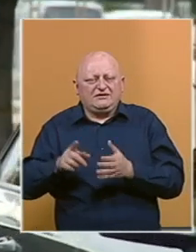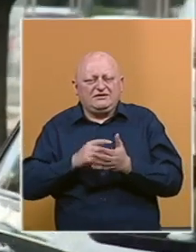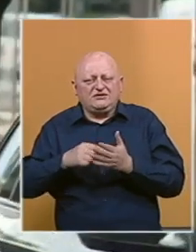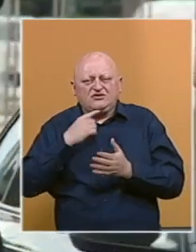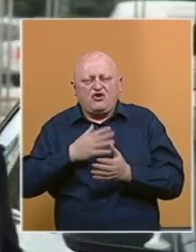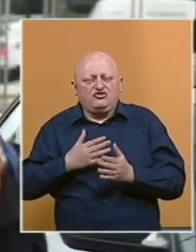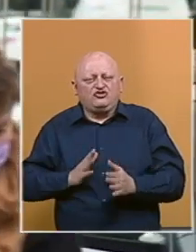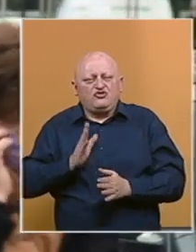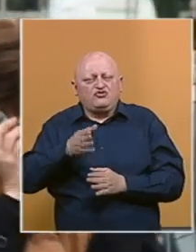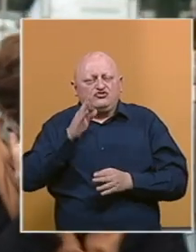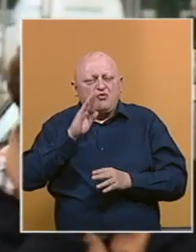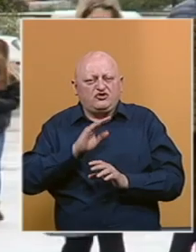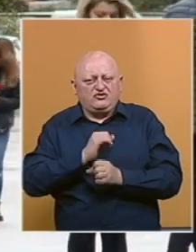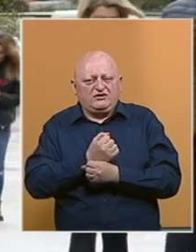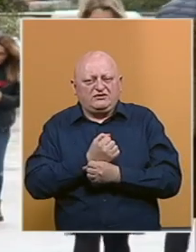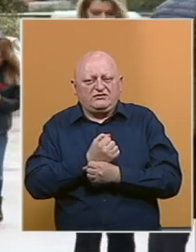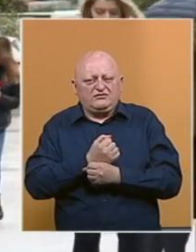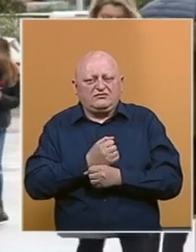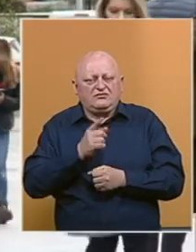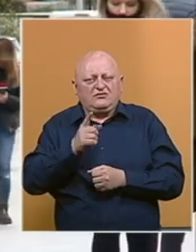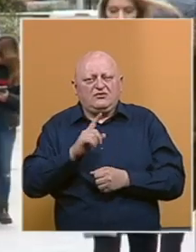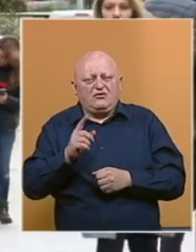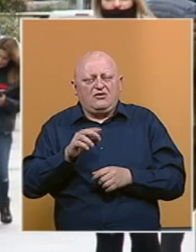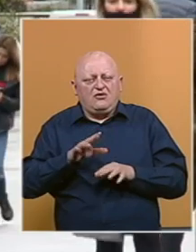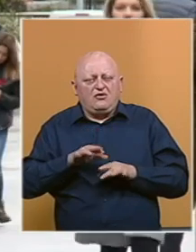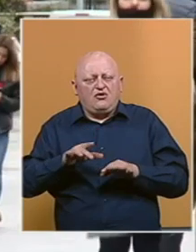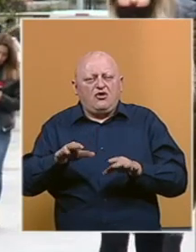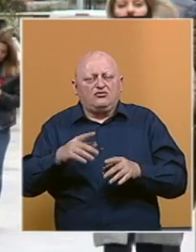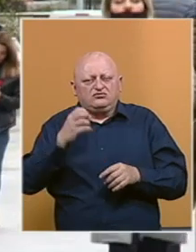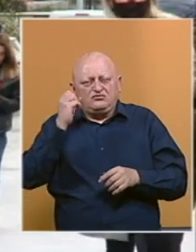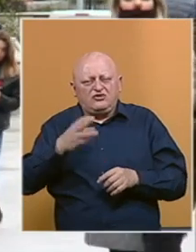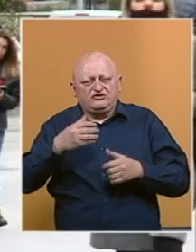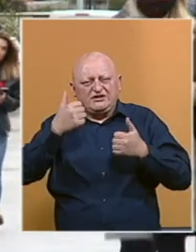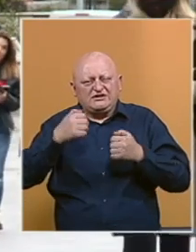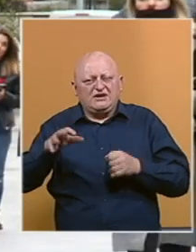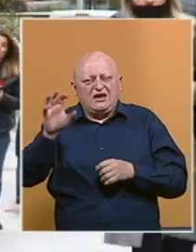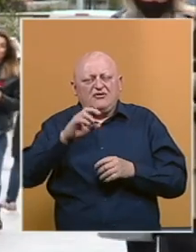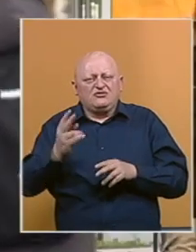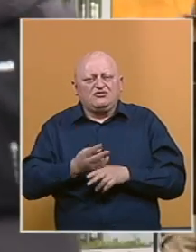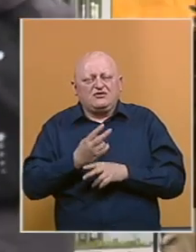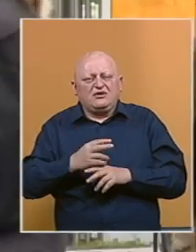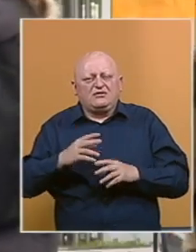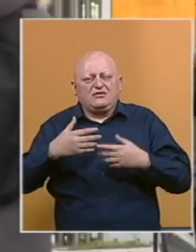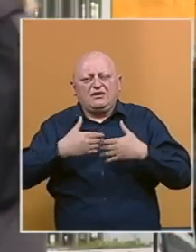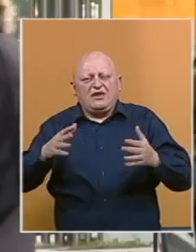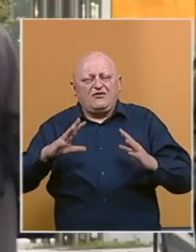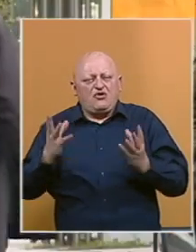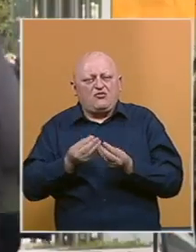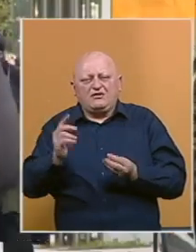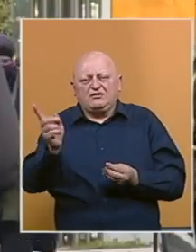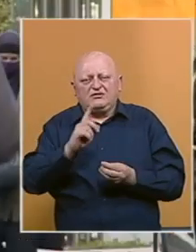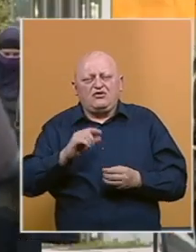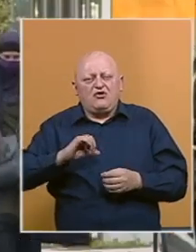koji žele ući u BiH. Povod je loša epidemiološka slika u evropskim zemljama. Javnih okupljanja neće biti.